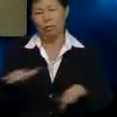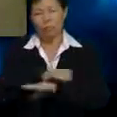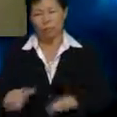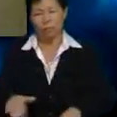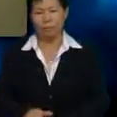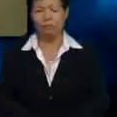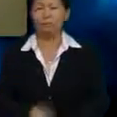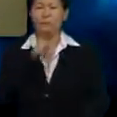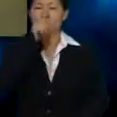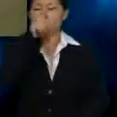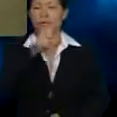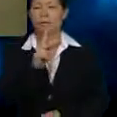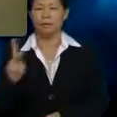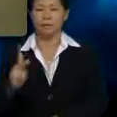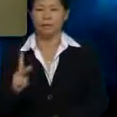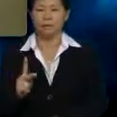Sebenarnya kan